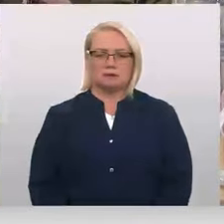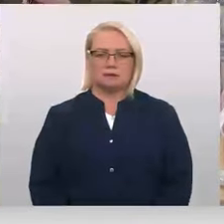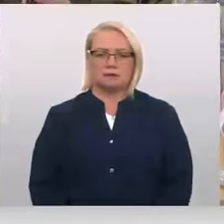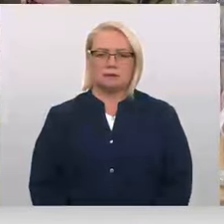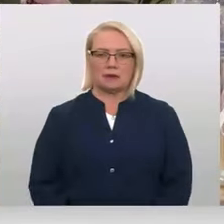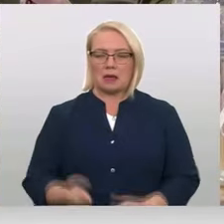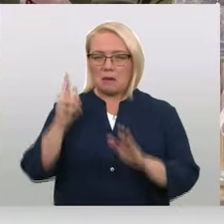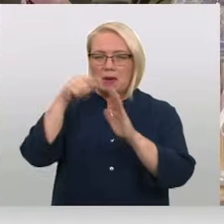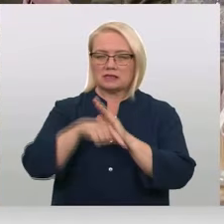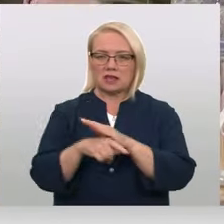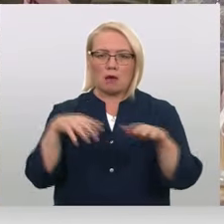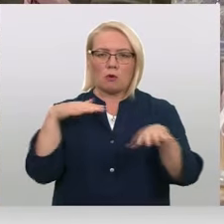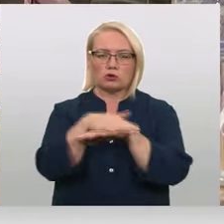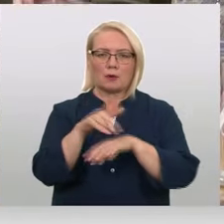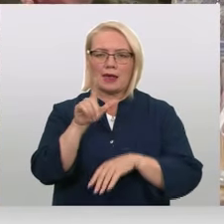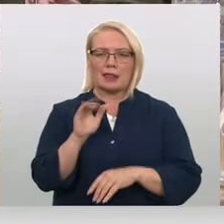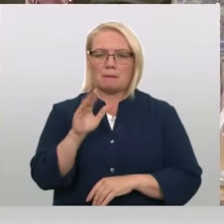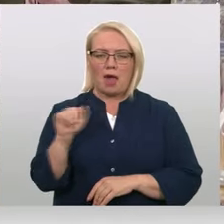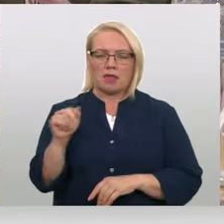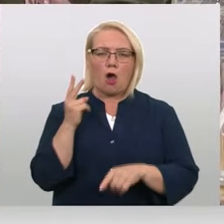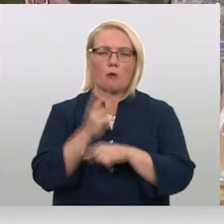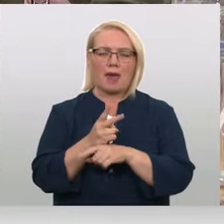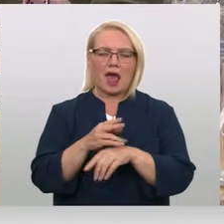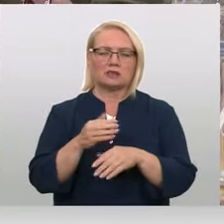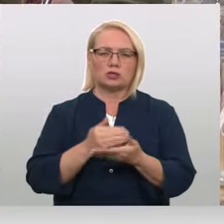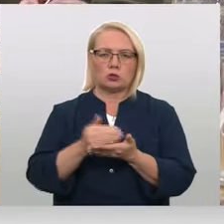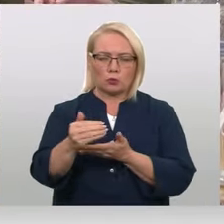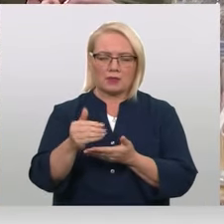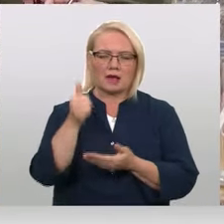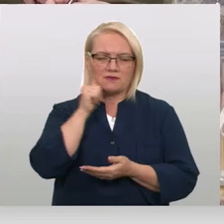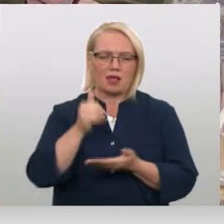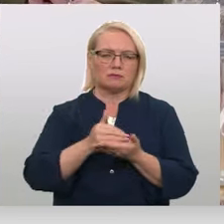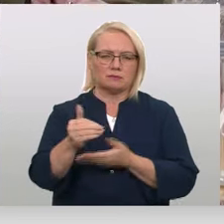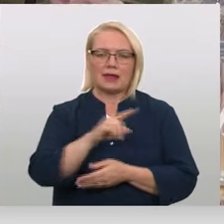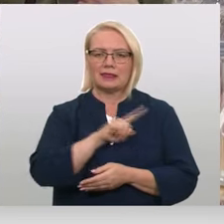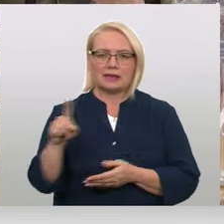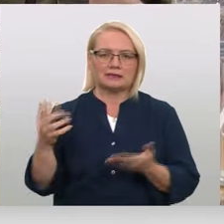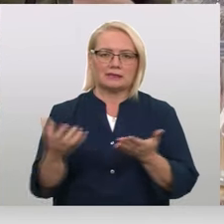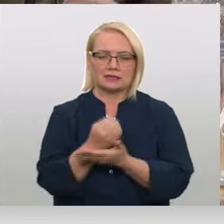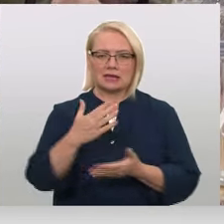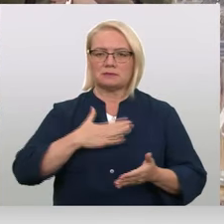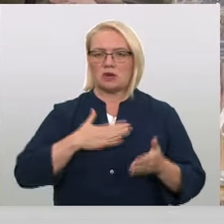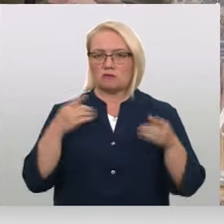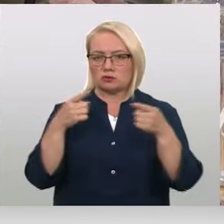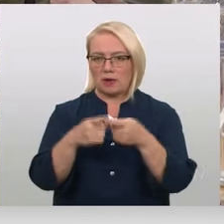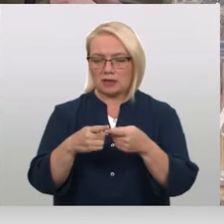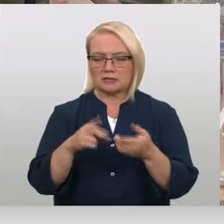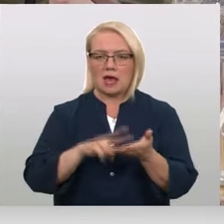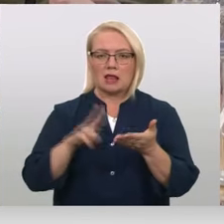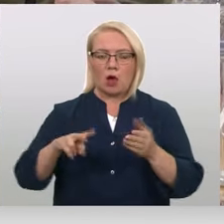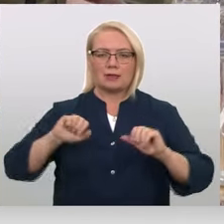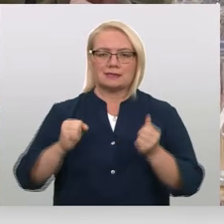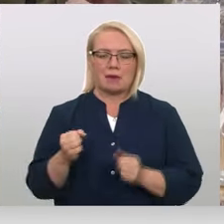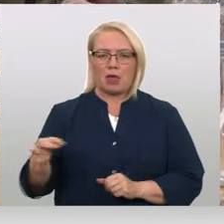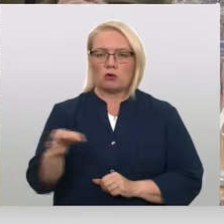Paceļinām uzbrukumus Libānā. Operācijas turpinās un turpināsies, līdz sasniegsim savus mērķus. Ļaut ziemeļu